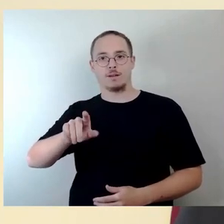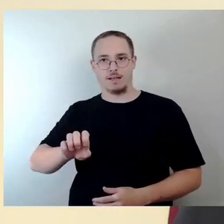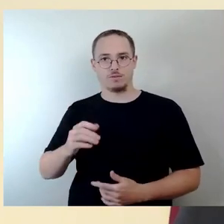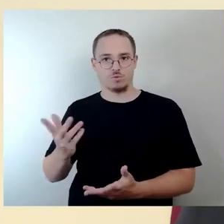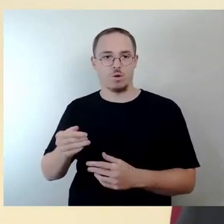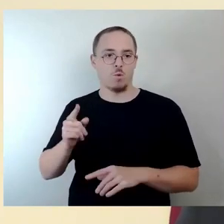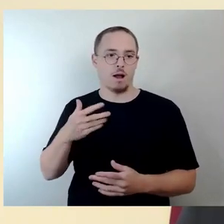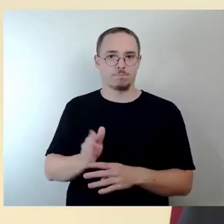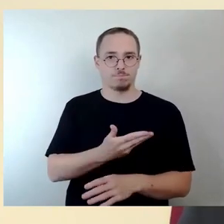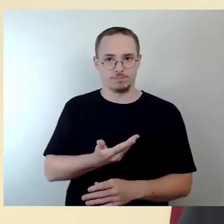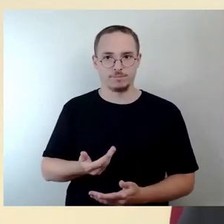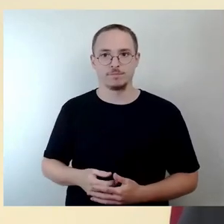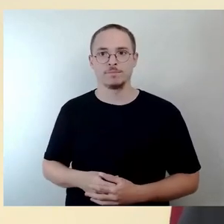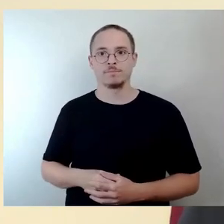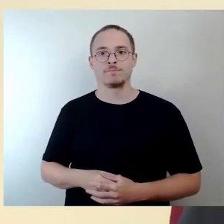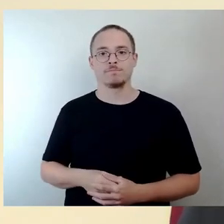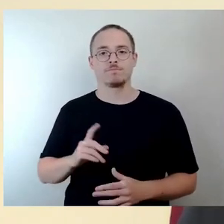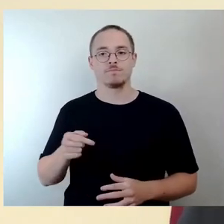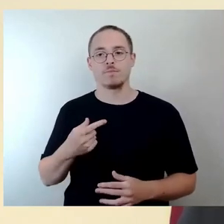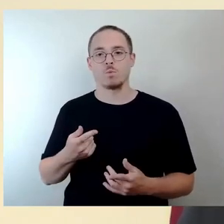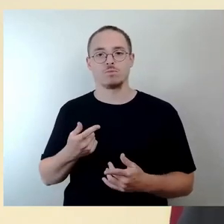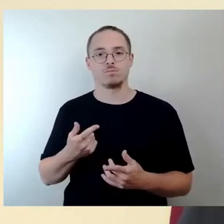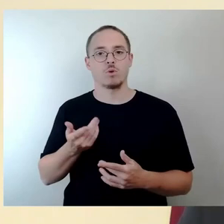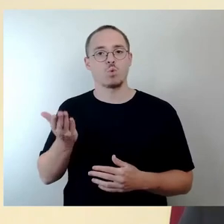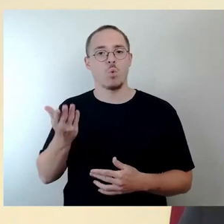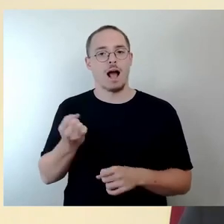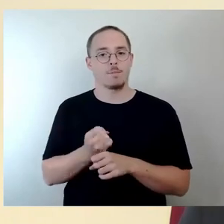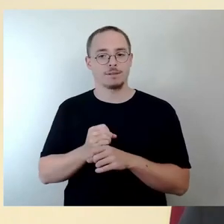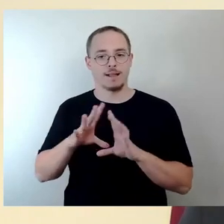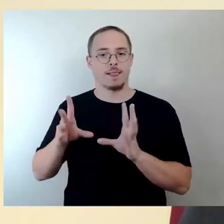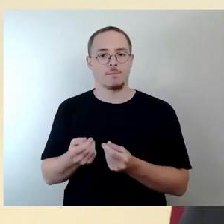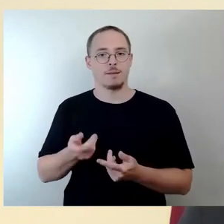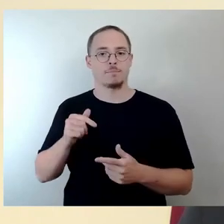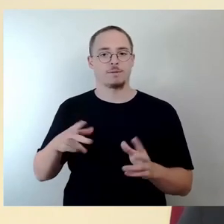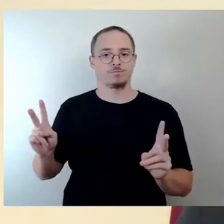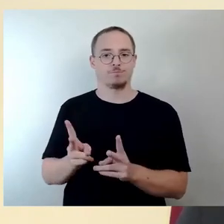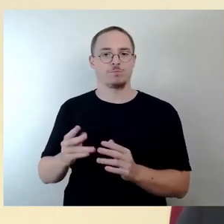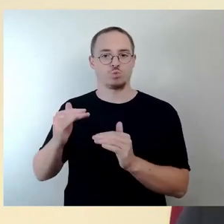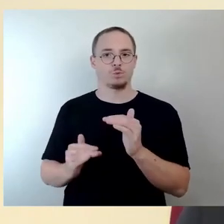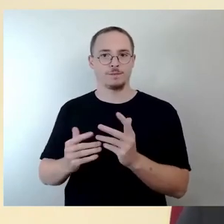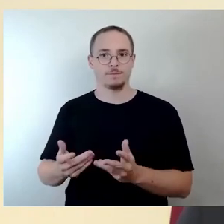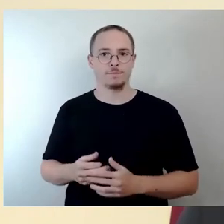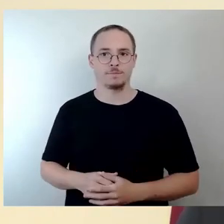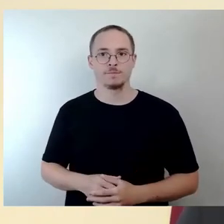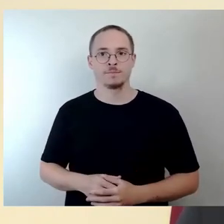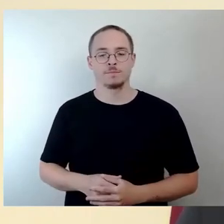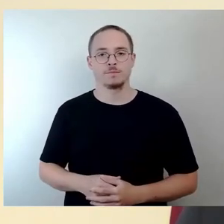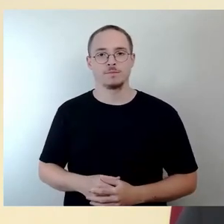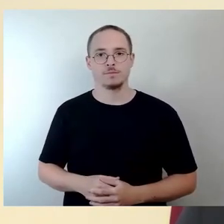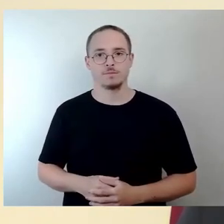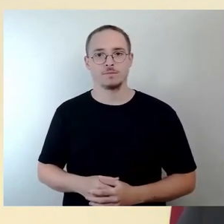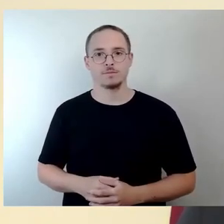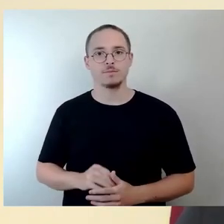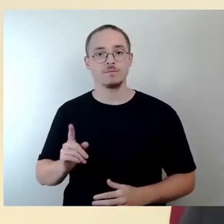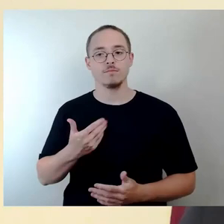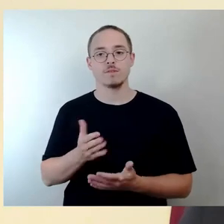Kürzung der Arbeit in allen Fachgruppen in der Leistungsförderung sowie die Abschaffung der internen Förderung für leistungsstarke Schülerinnen